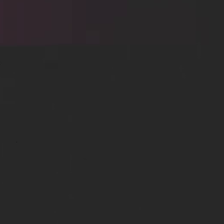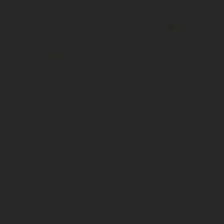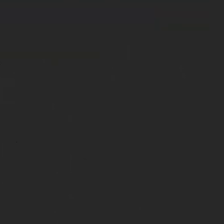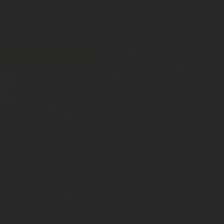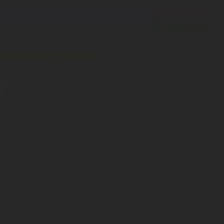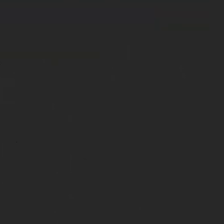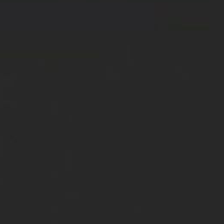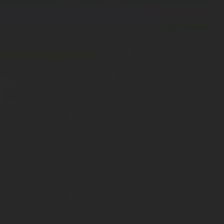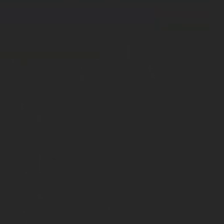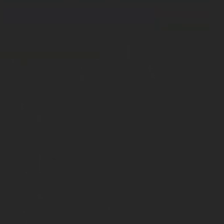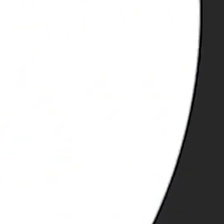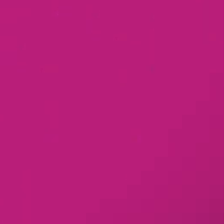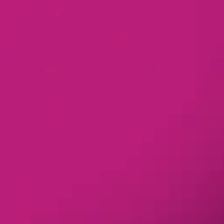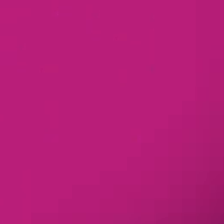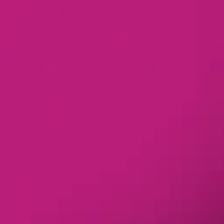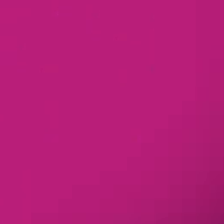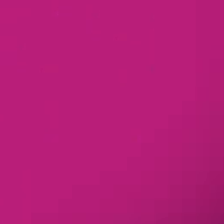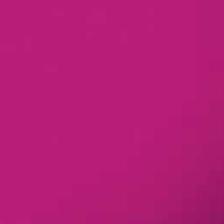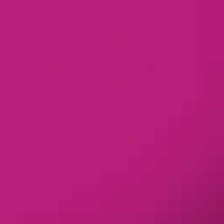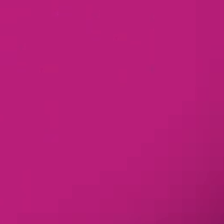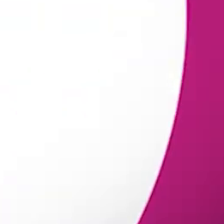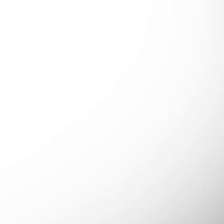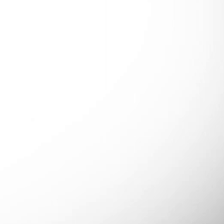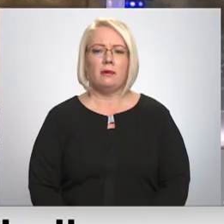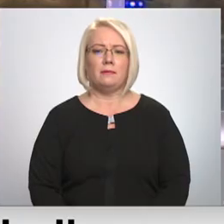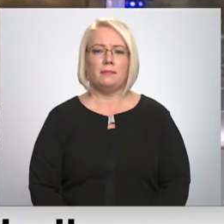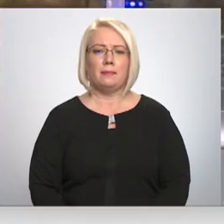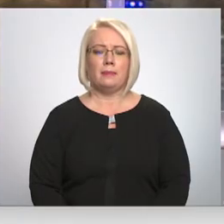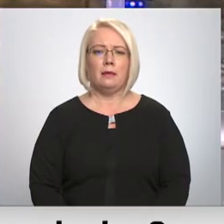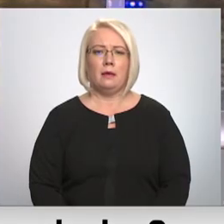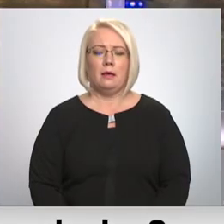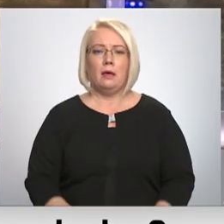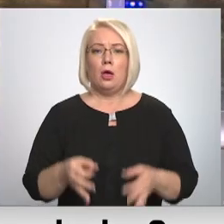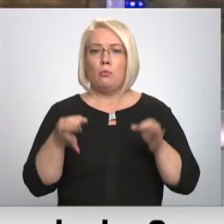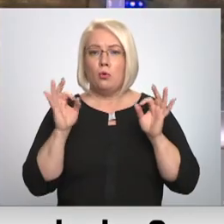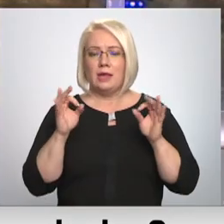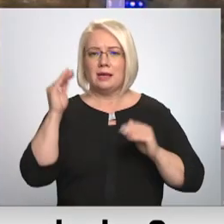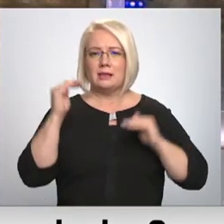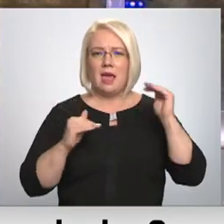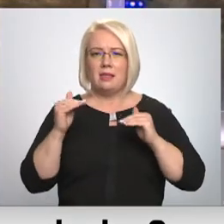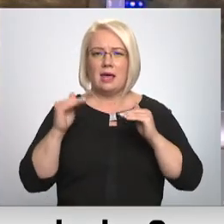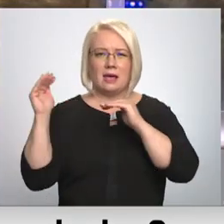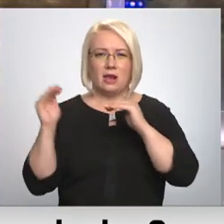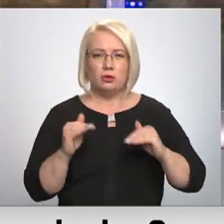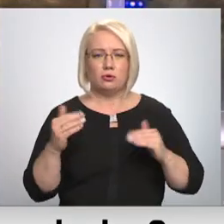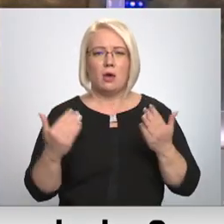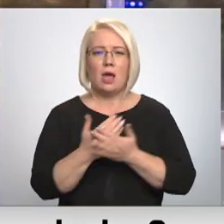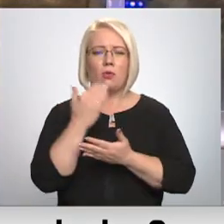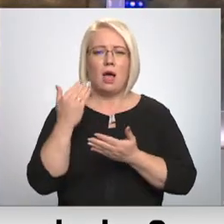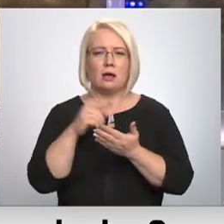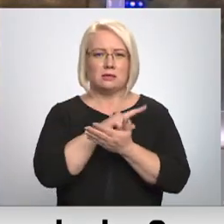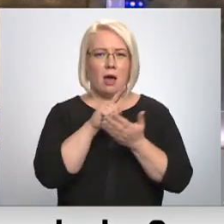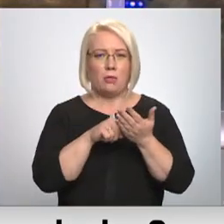Re! Viss ēters ir te! Būtiskais reitingu kritums, ko jaunākās aptājus